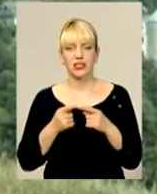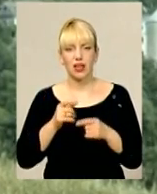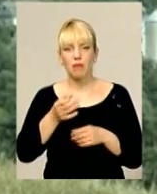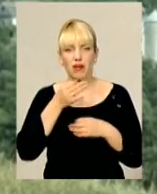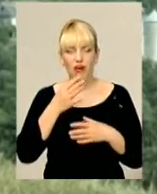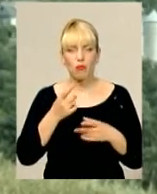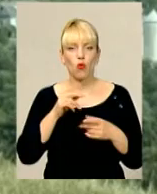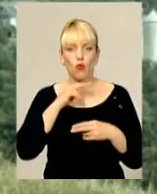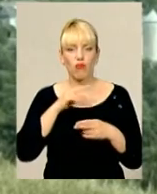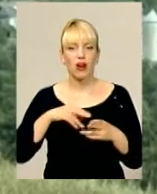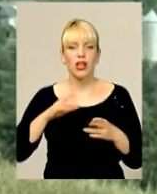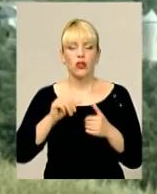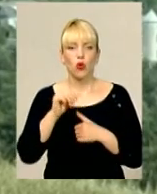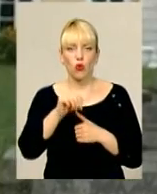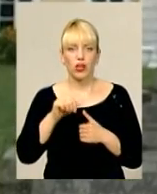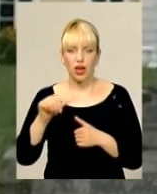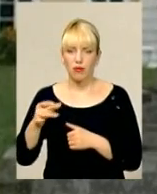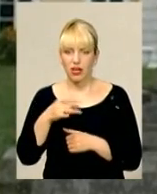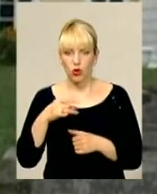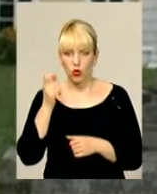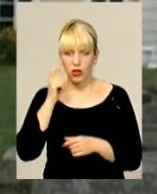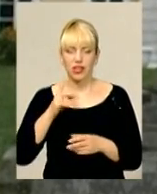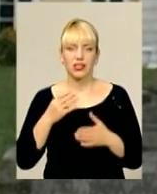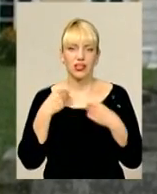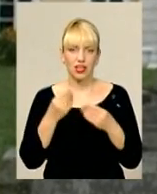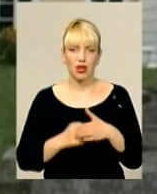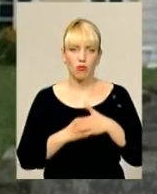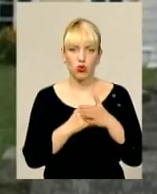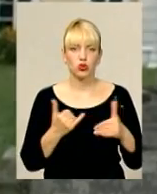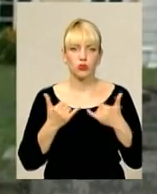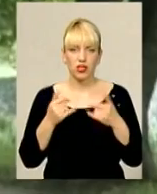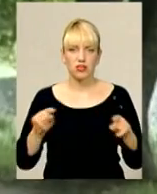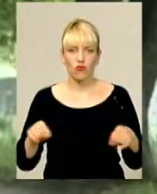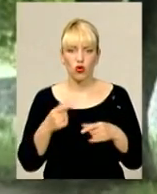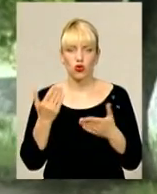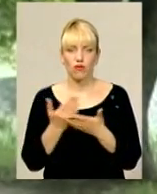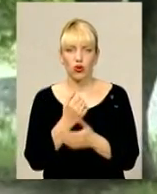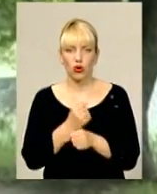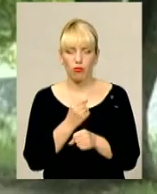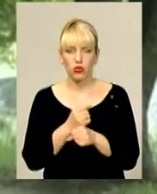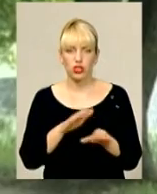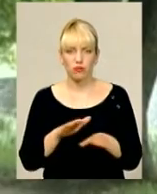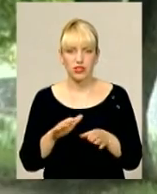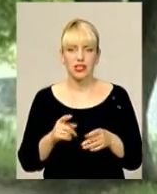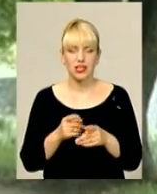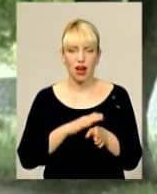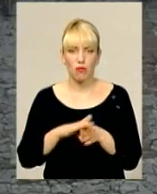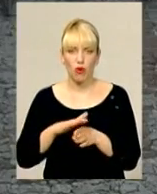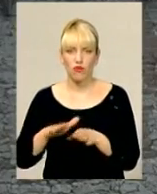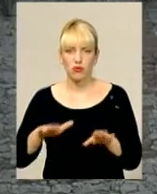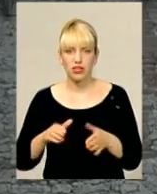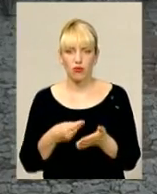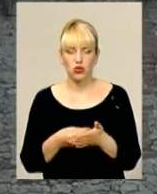увагу до окремих регіонів країни, а й надає поштовху до створення нових робочих місць і як наслідок наповнює місцеві скарбниці. При належному